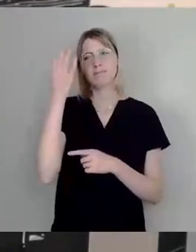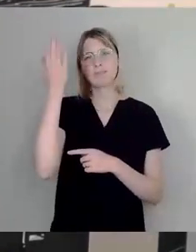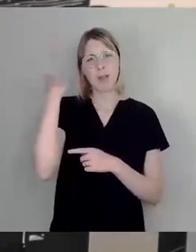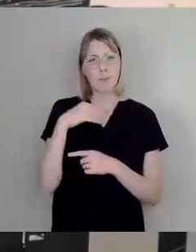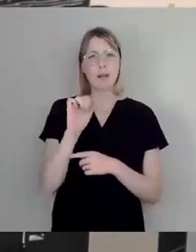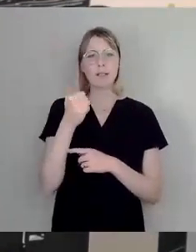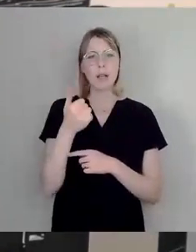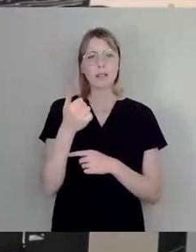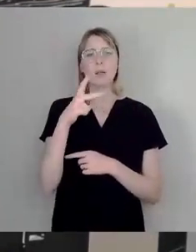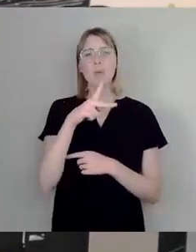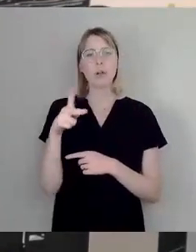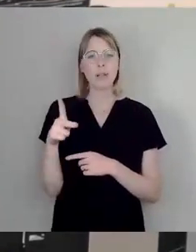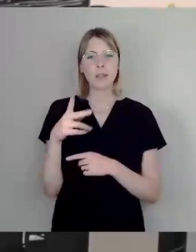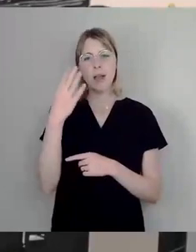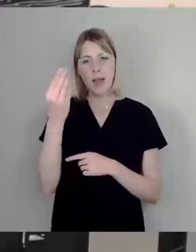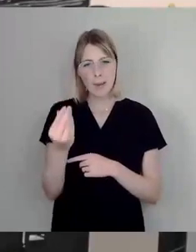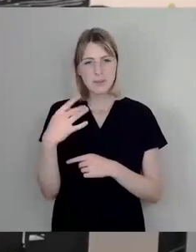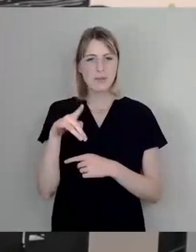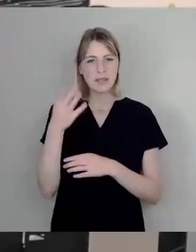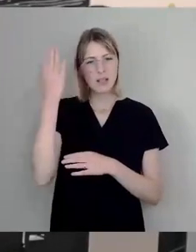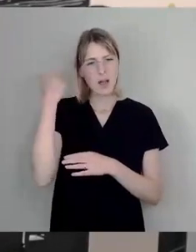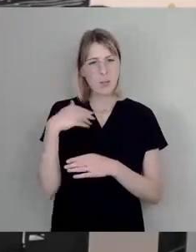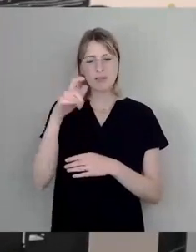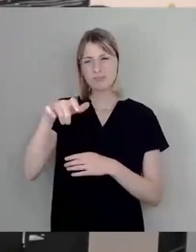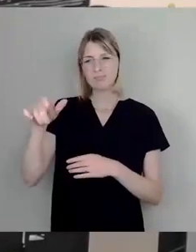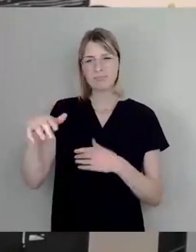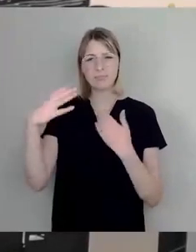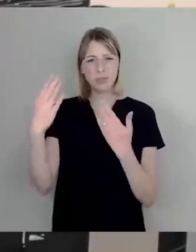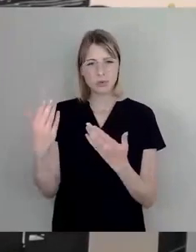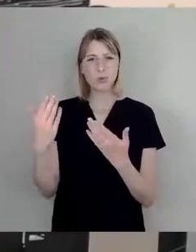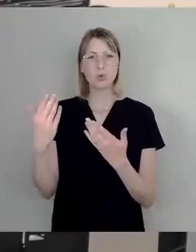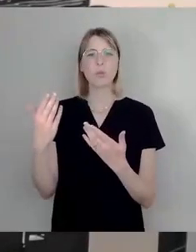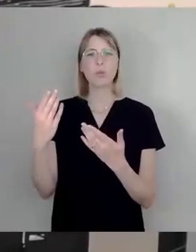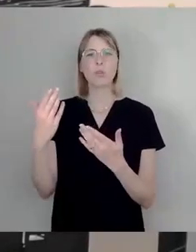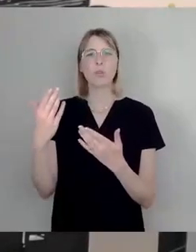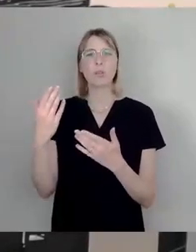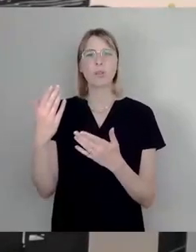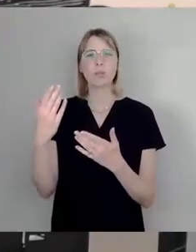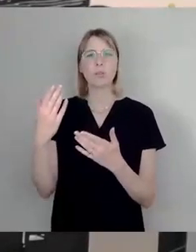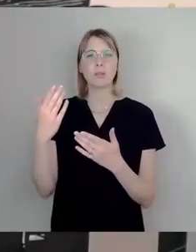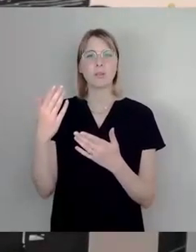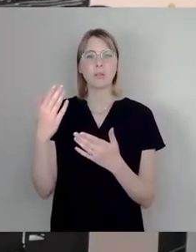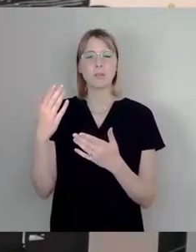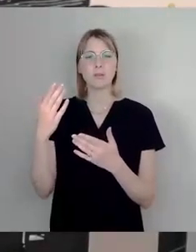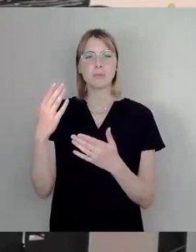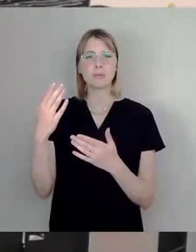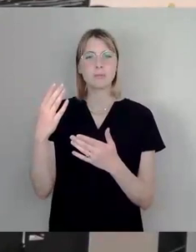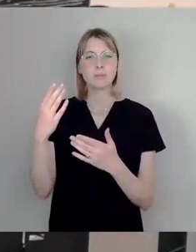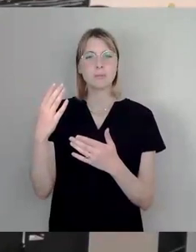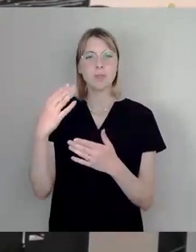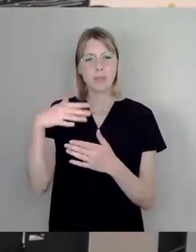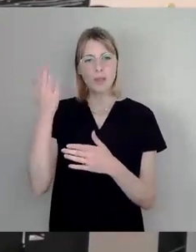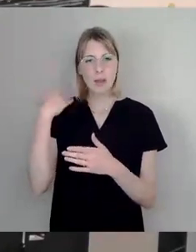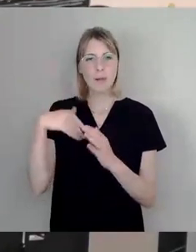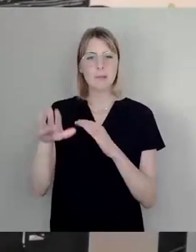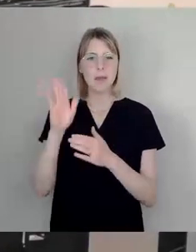denkt, die Leute, die das damals alles so ein bisschen initiiert haben, das war alles einfacher. Und so, wie es heute